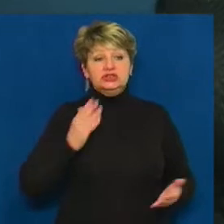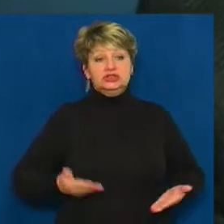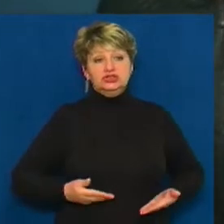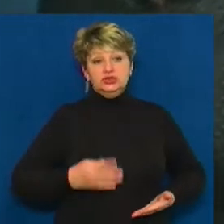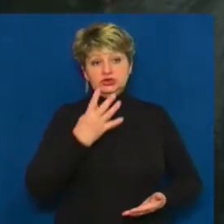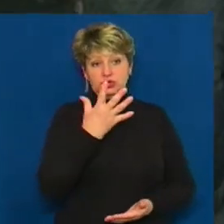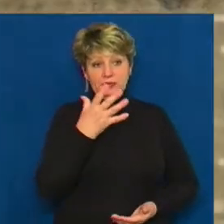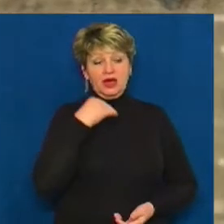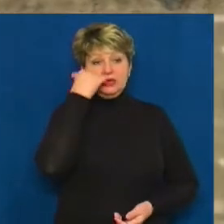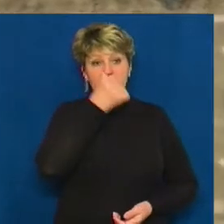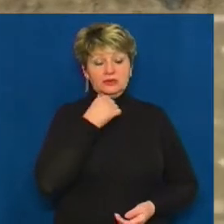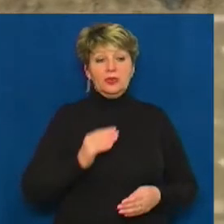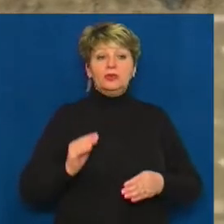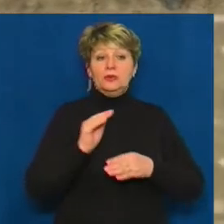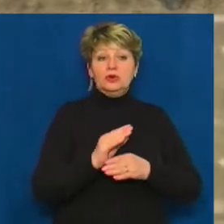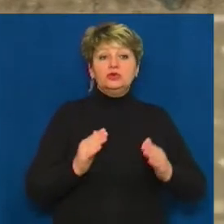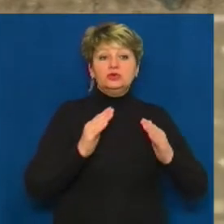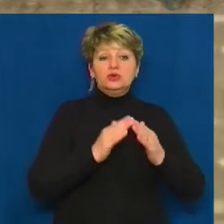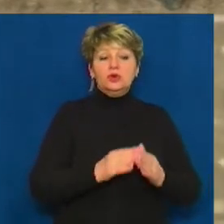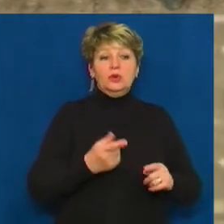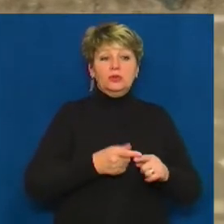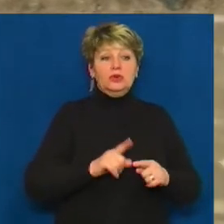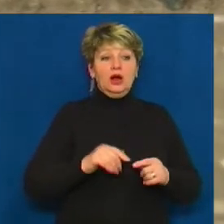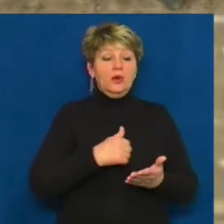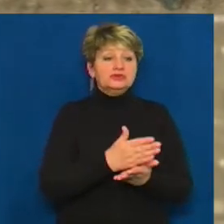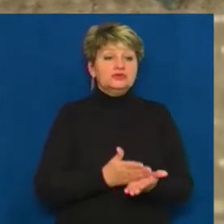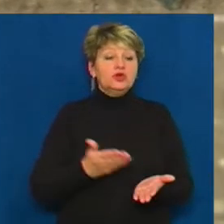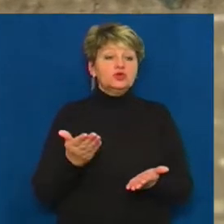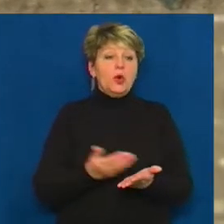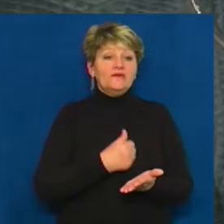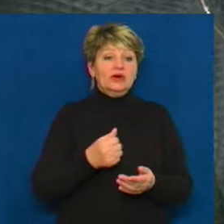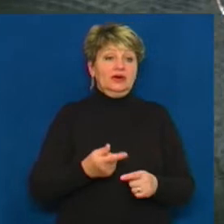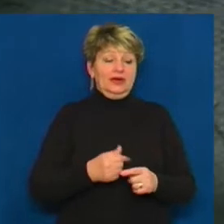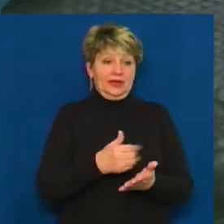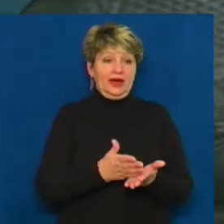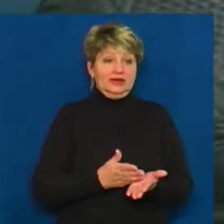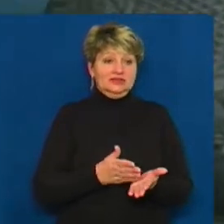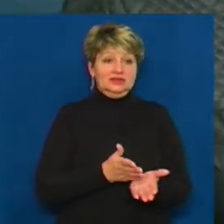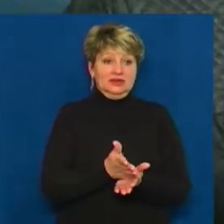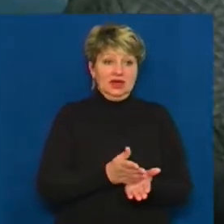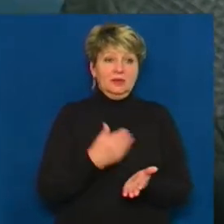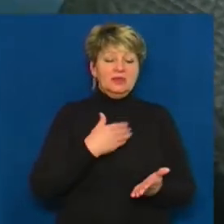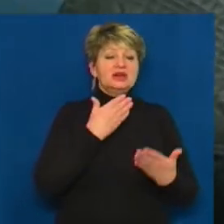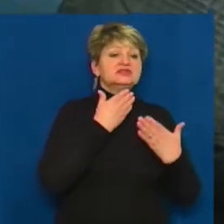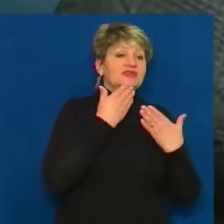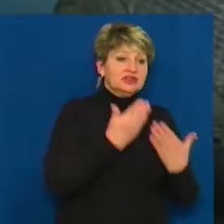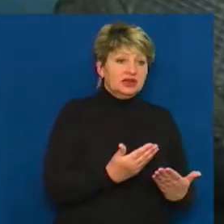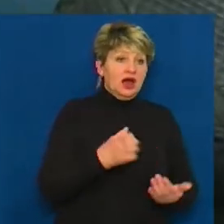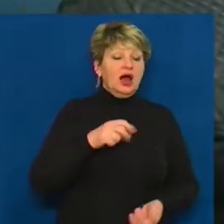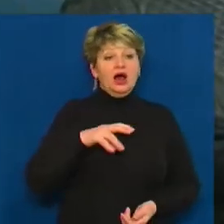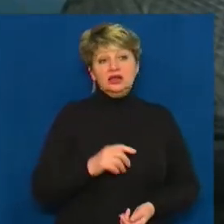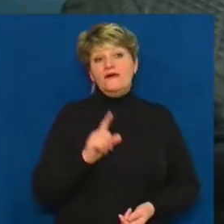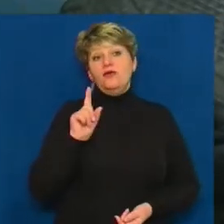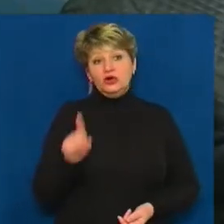років і додає, що її будинок із травня обслуговує компанія «Нова якість». Ми зверталися, але вони